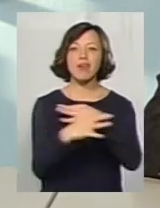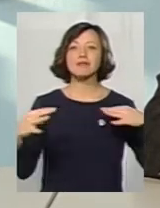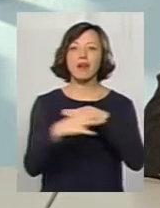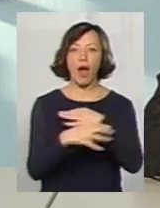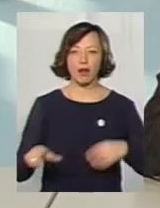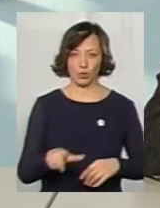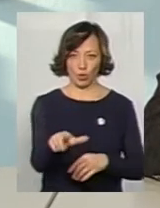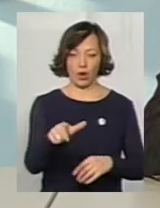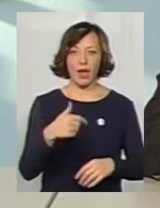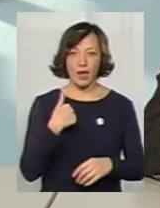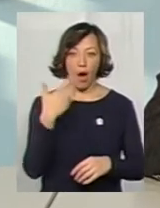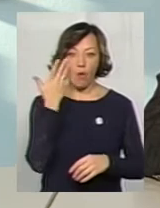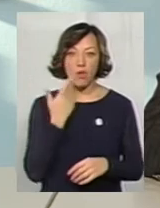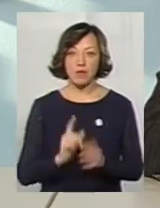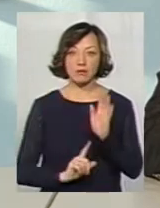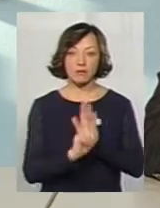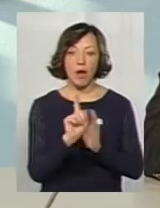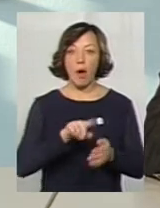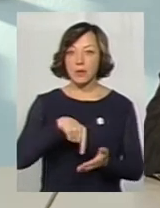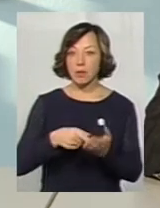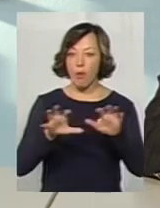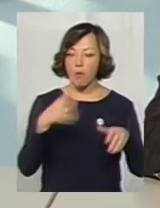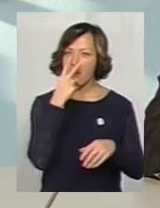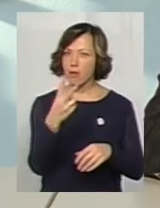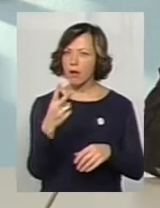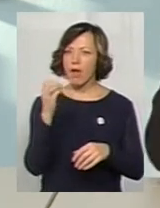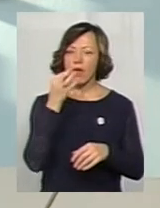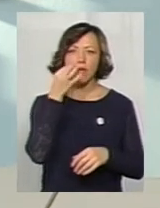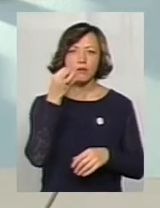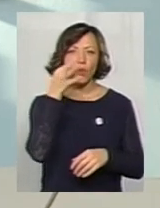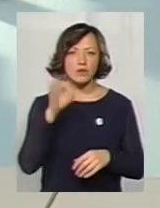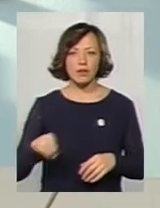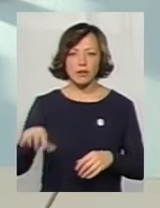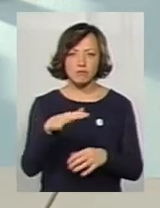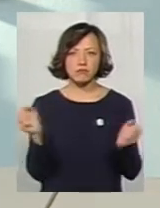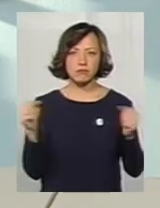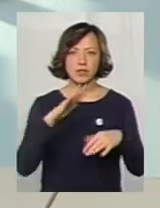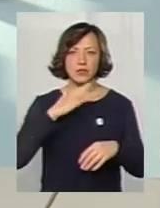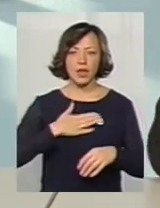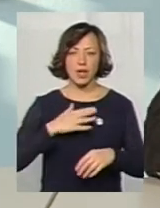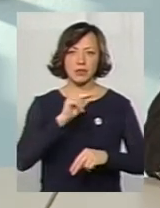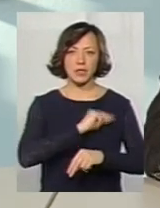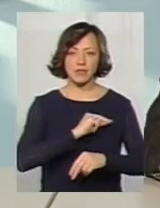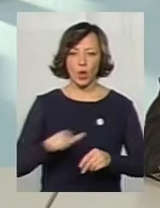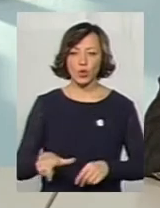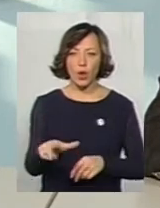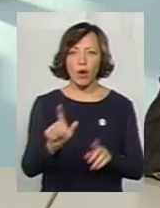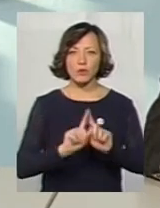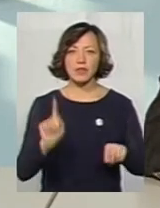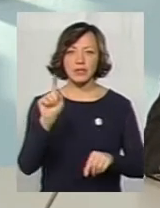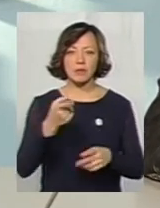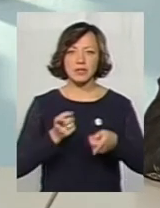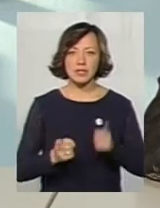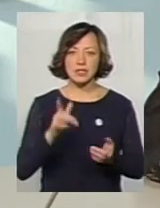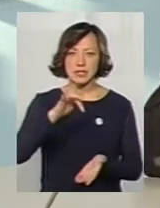часу, ставши міським головою, побачивши європейський досвід, одразу зібравши наших дорожників, особливо там, де це